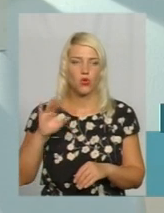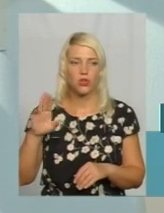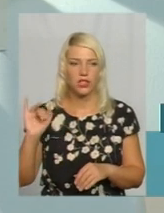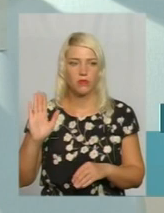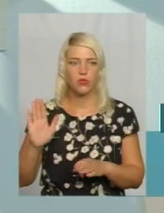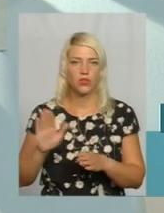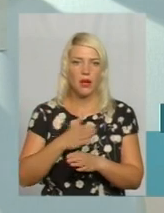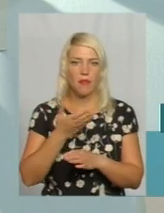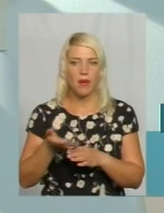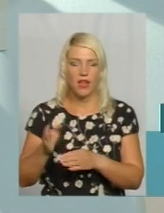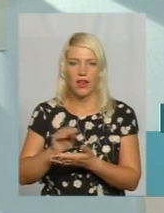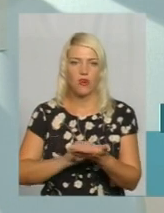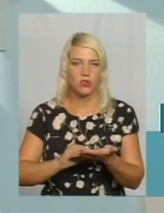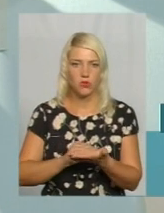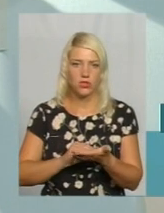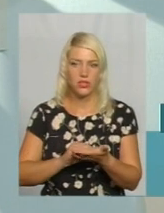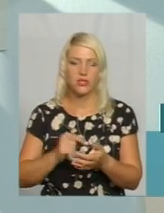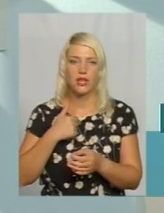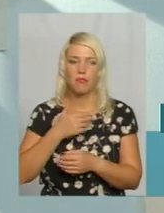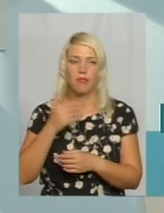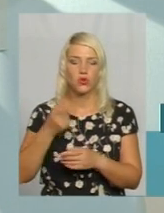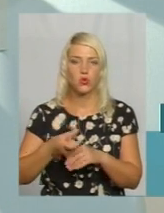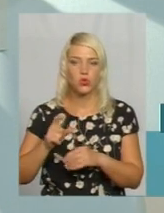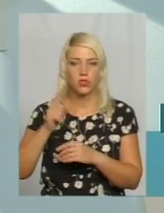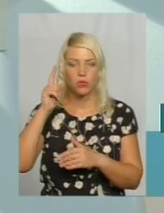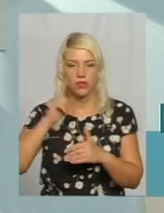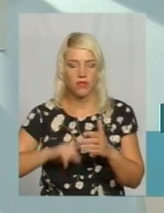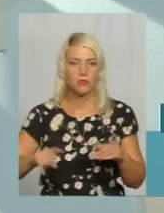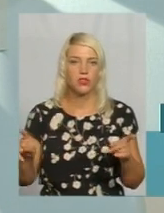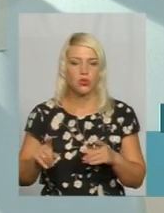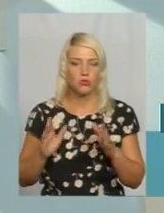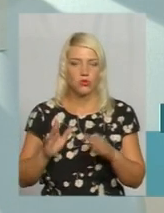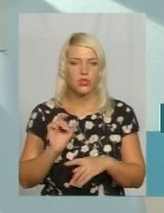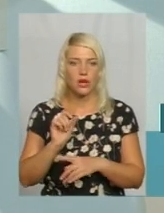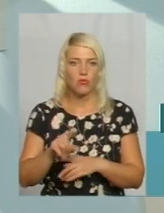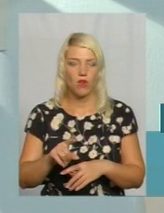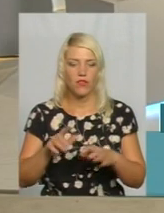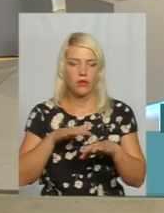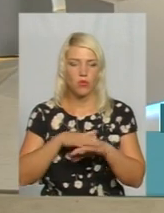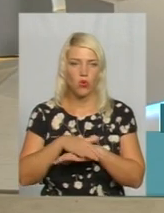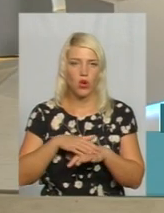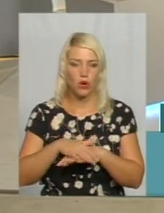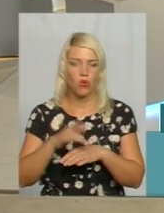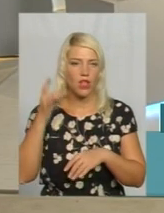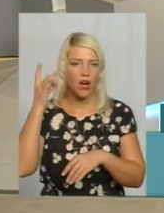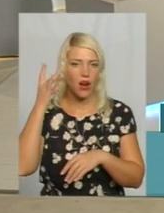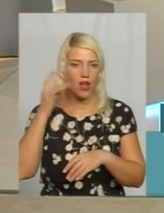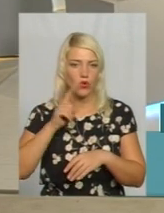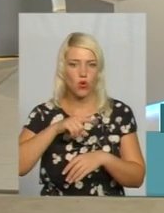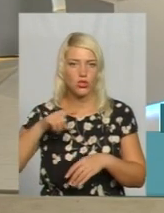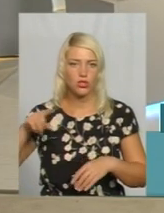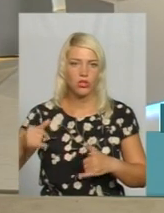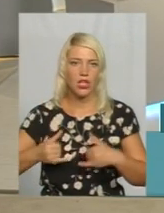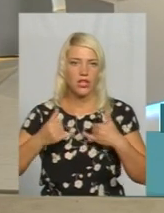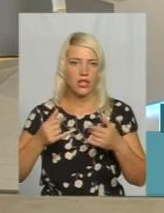перерозподілені. Ми дуже сподіваємося, що будуть замовлених прорахунок радіочастот для потреб розвитку